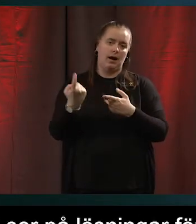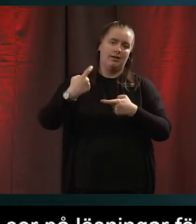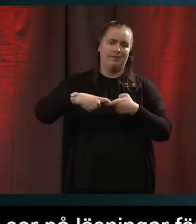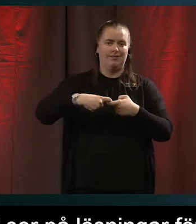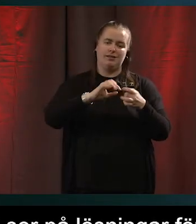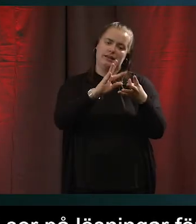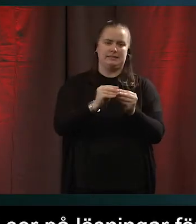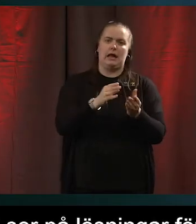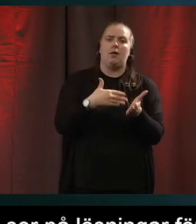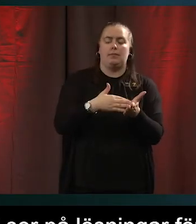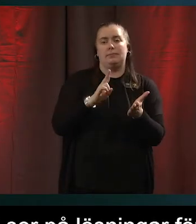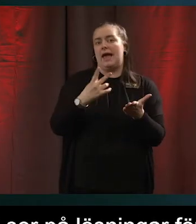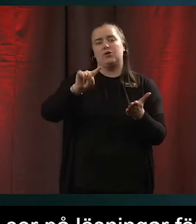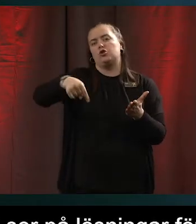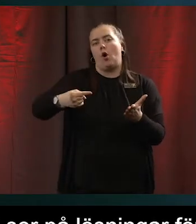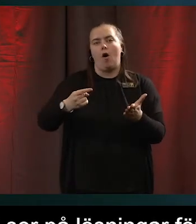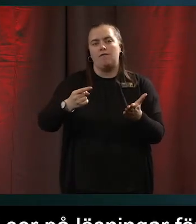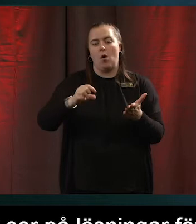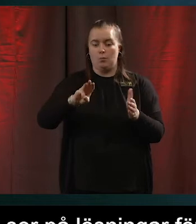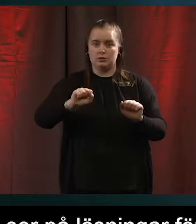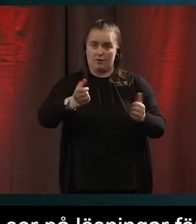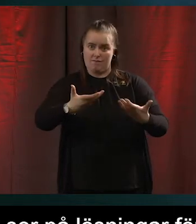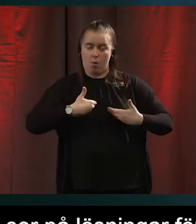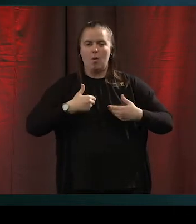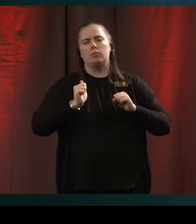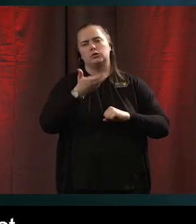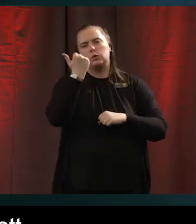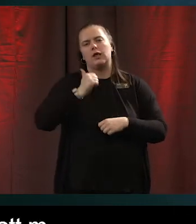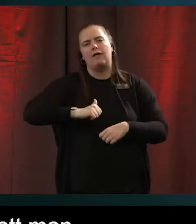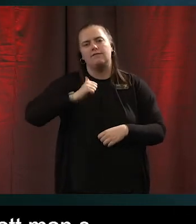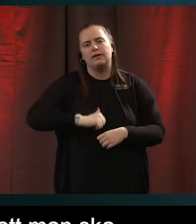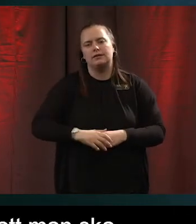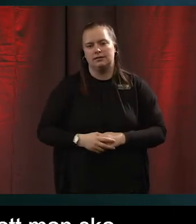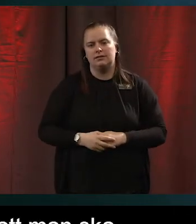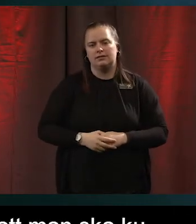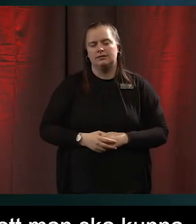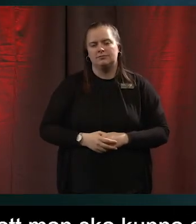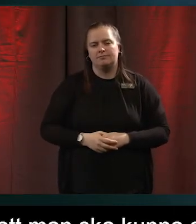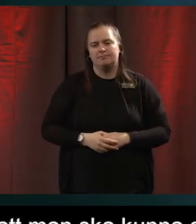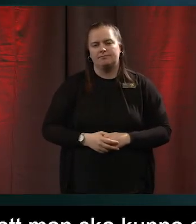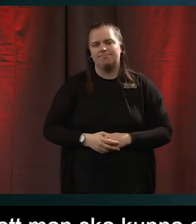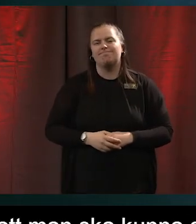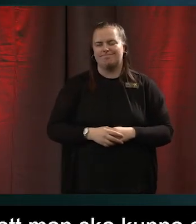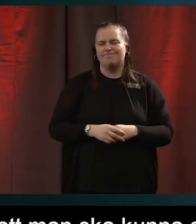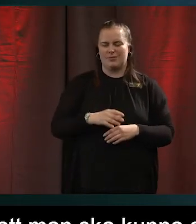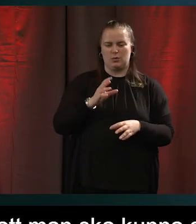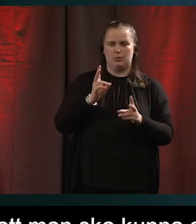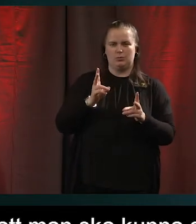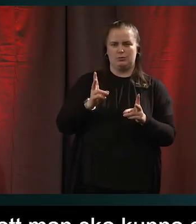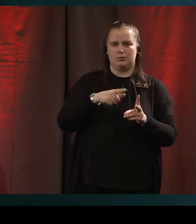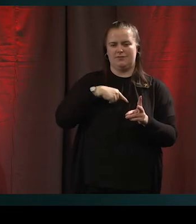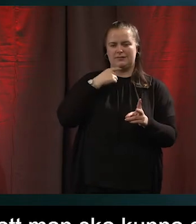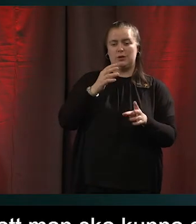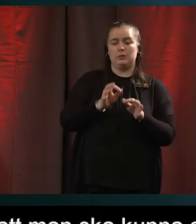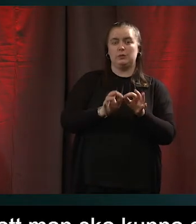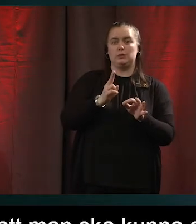ett krav för att man ska få en surfplatta att man ska kunna använda den också. Och här ser vi också att vi, nu är vi som sagt mitt i en upphandling så vi vet ju inte vart det